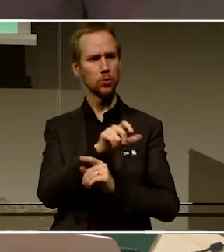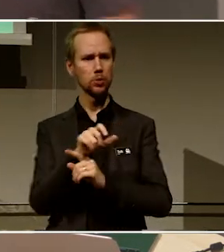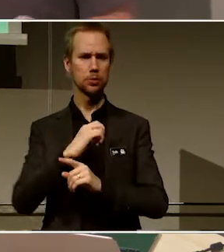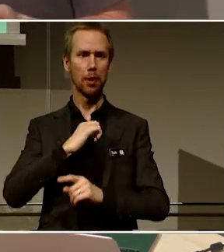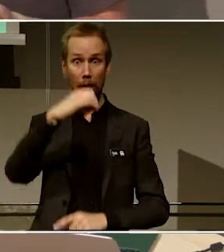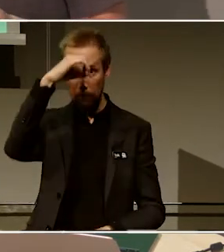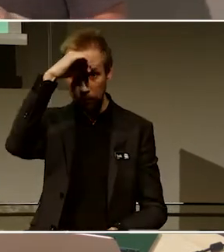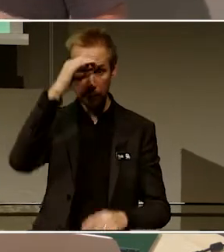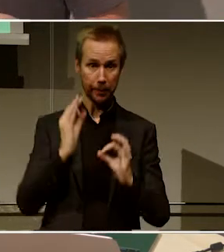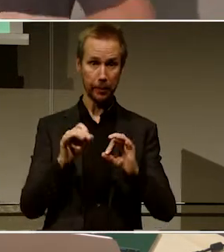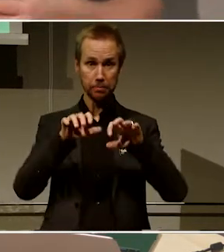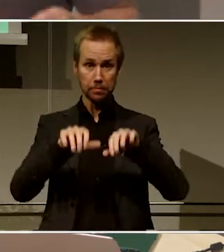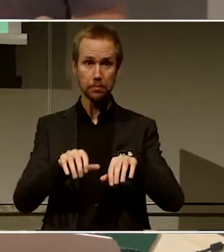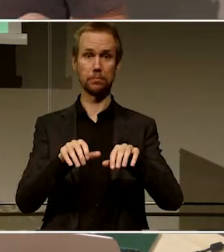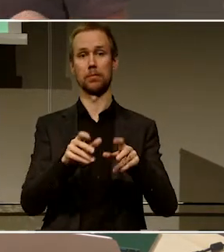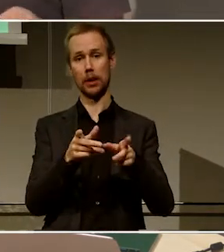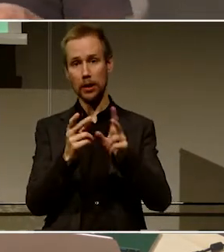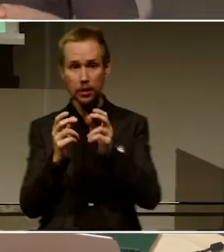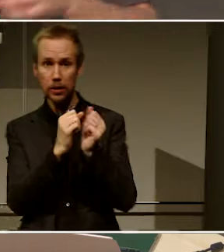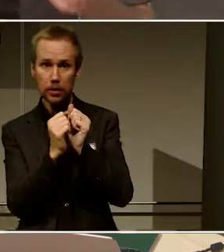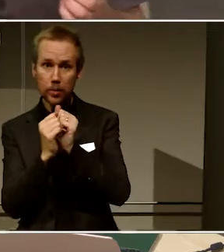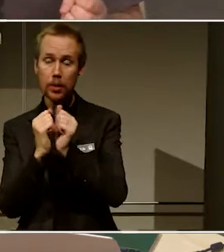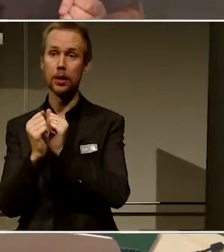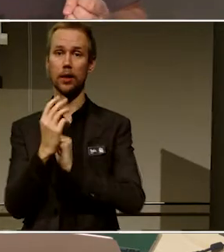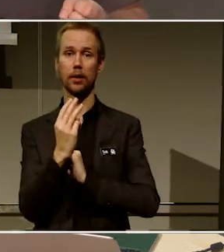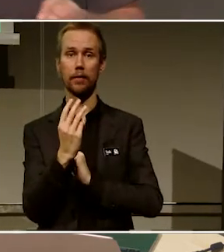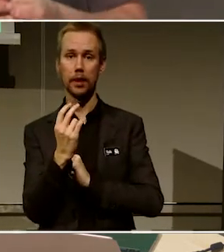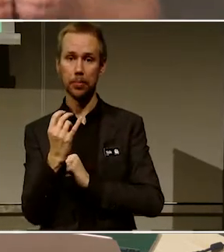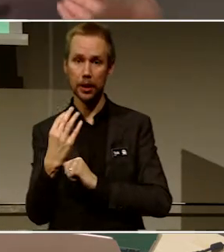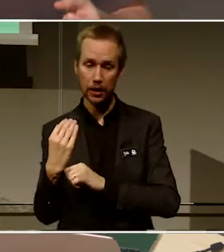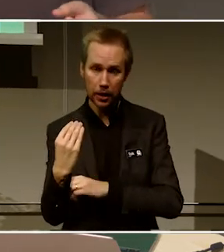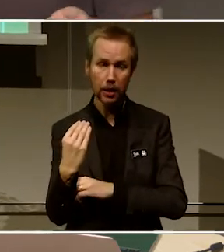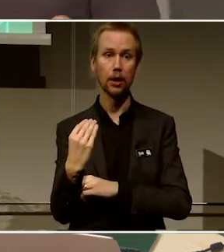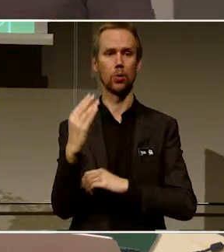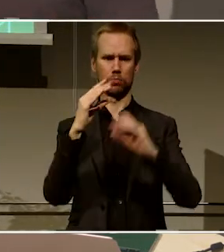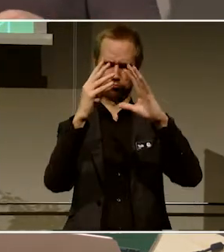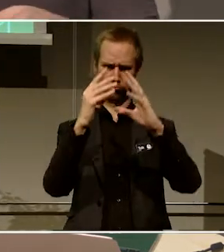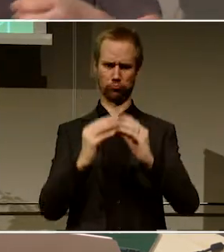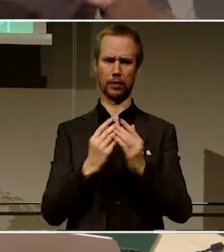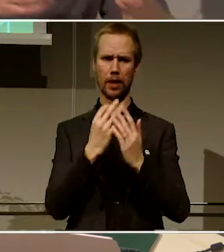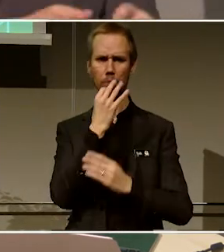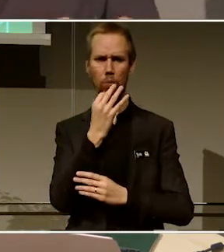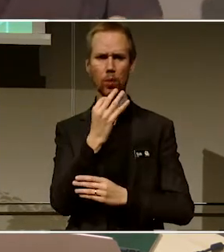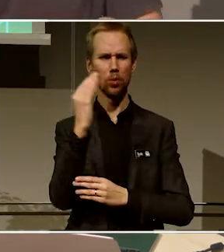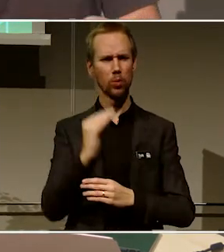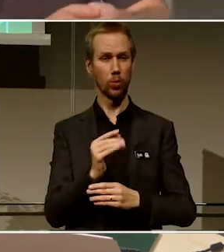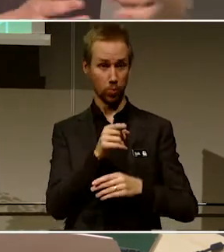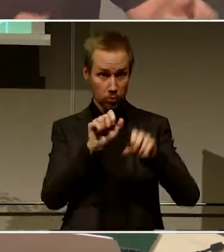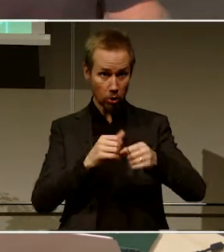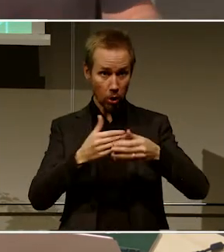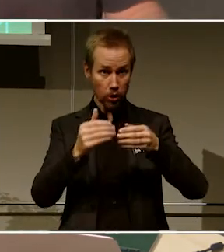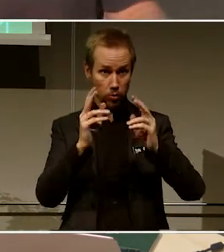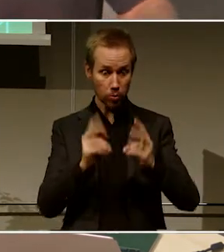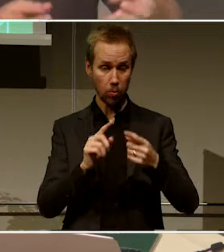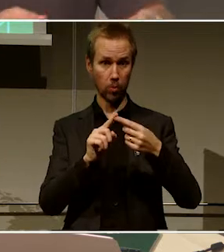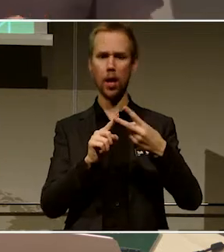redigerat Wikipedia förut har svarat på frågor så har de skrivit ner att så här gör man Så här ska du tänka med Det här